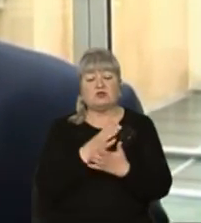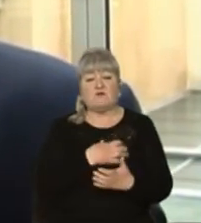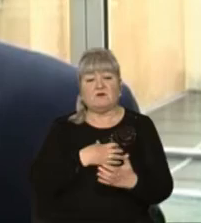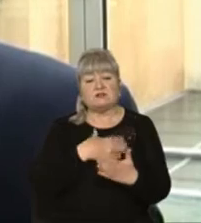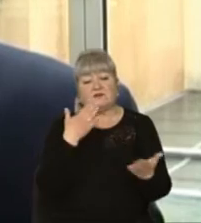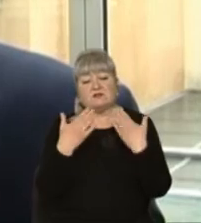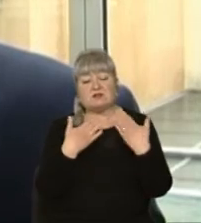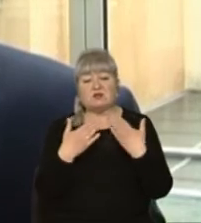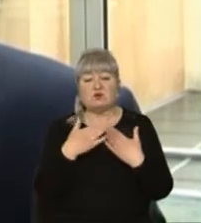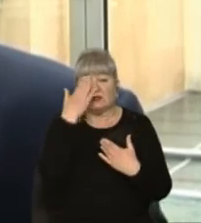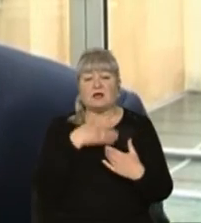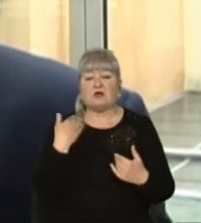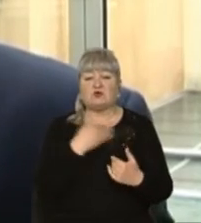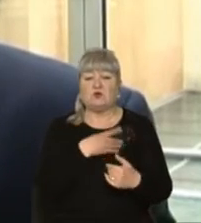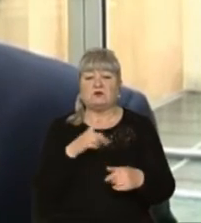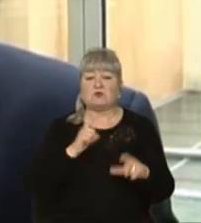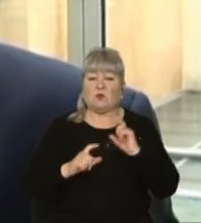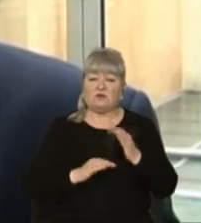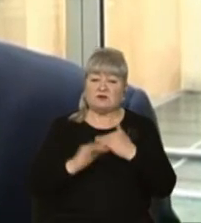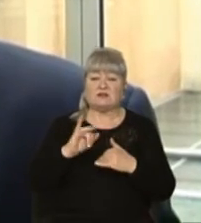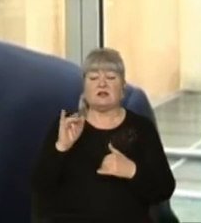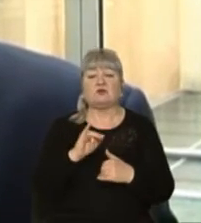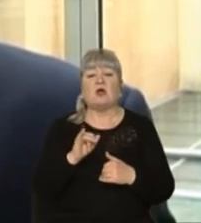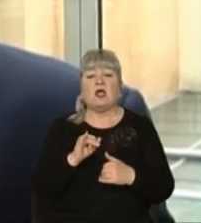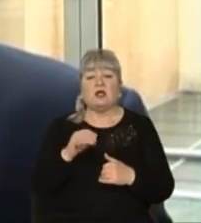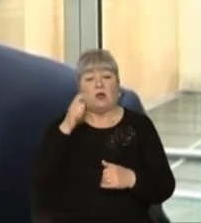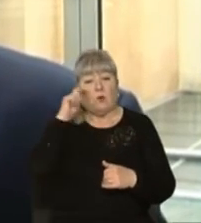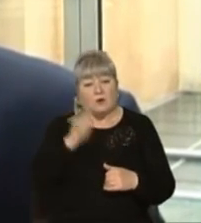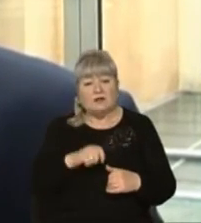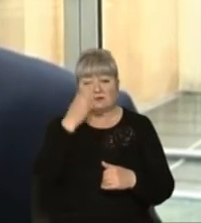католицького університету Нотердам та українського католицького університету.